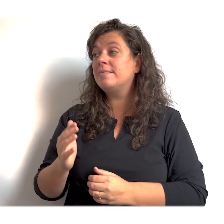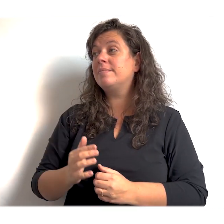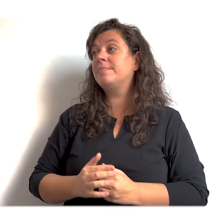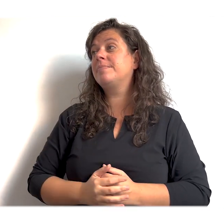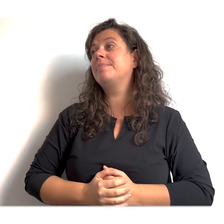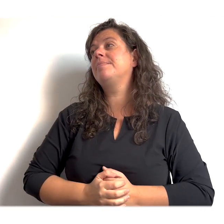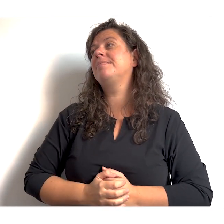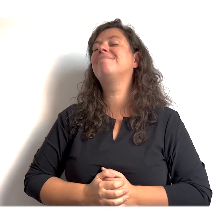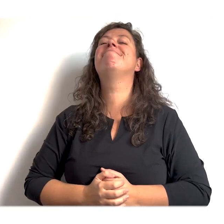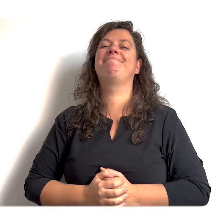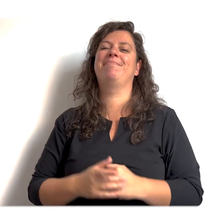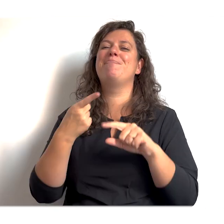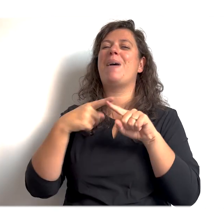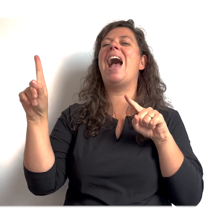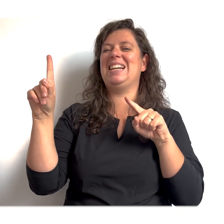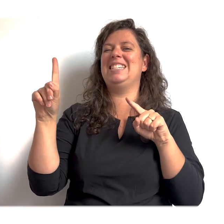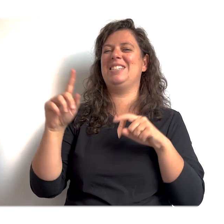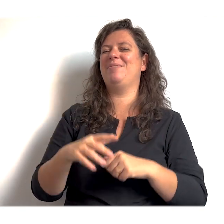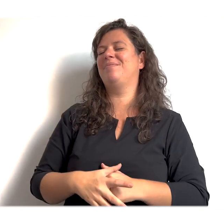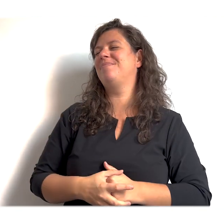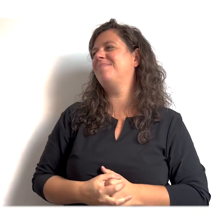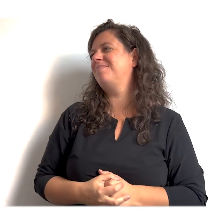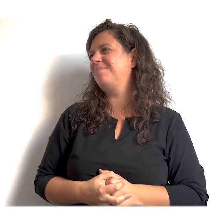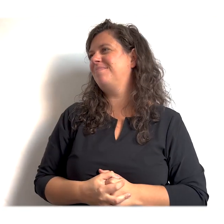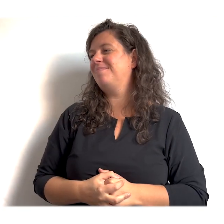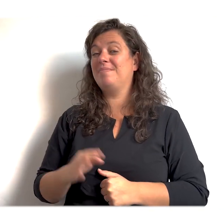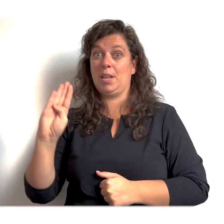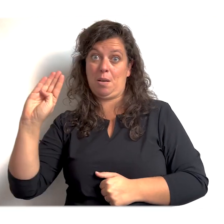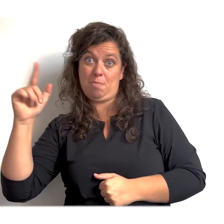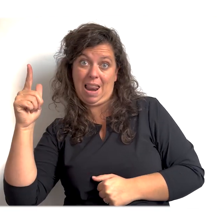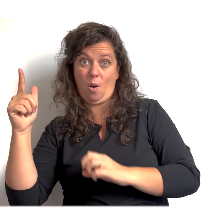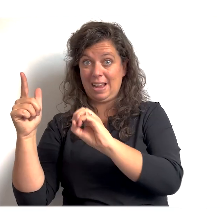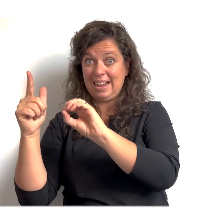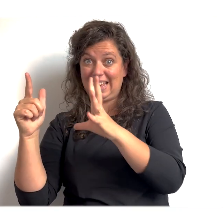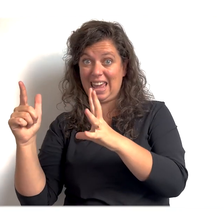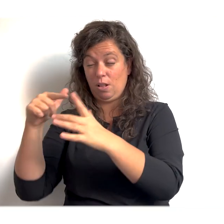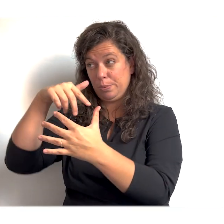MUZIEK Paars Blauw en geel wordt?